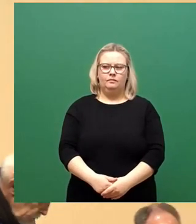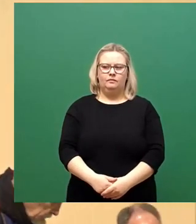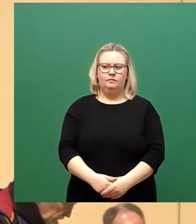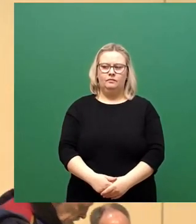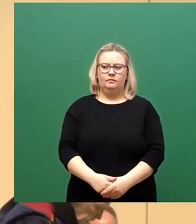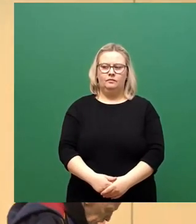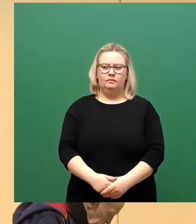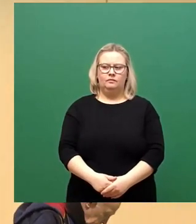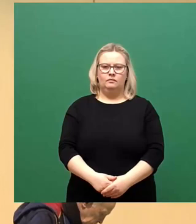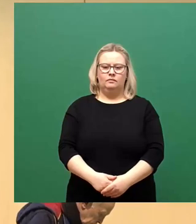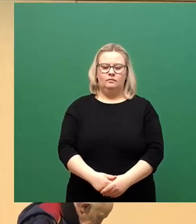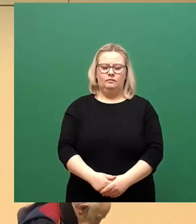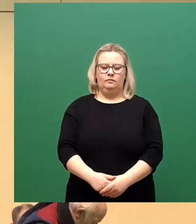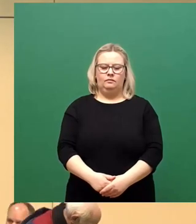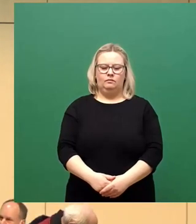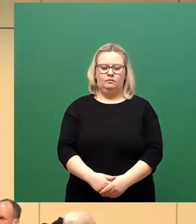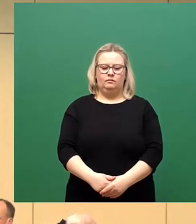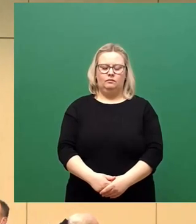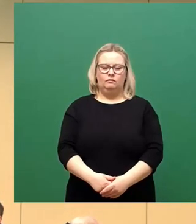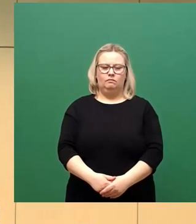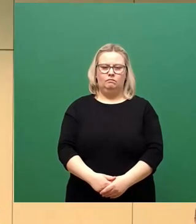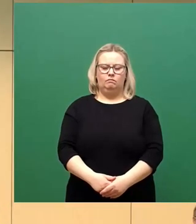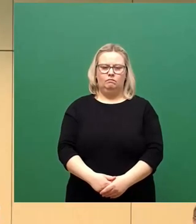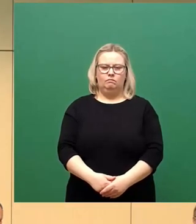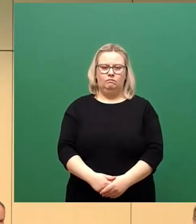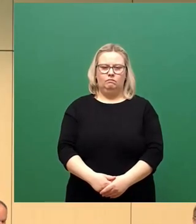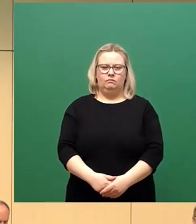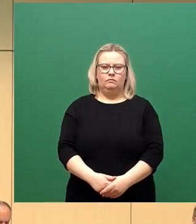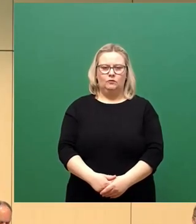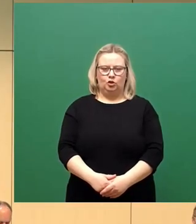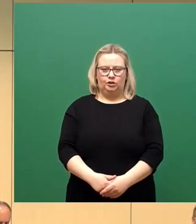Als nächste Rednerin für die Freien Wähler, Frau Dagen.